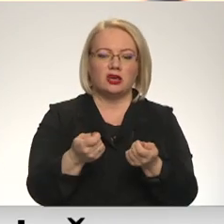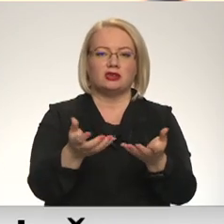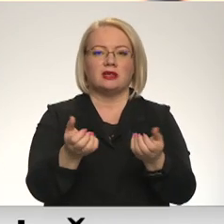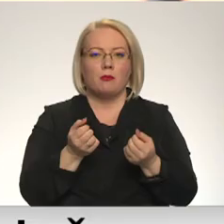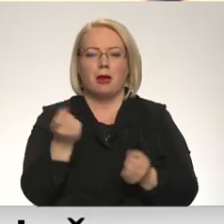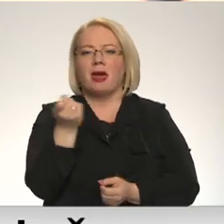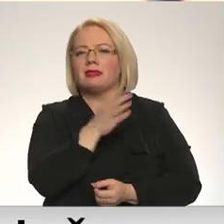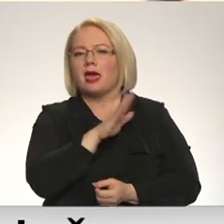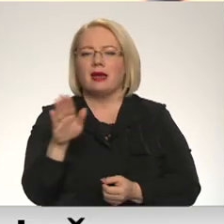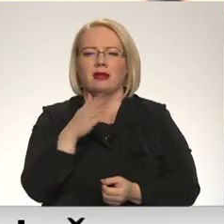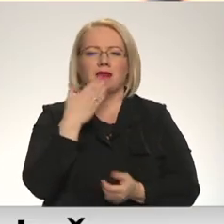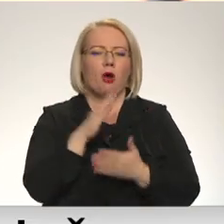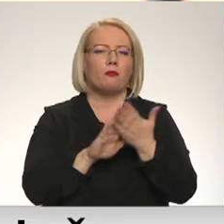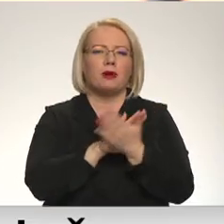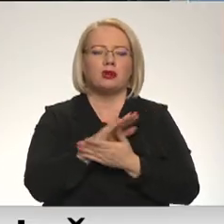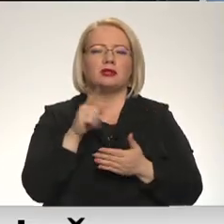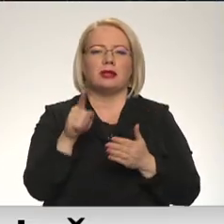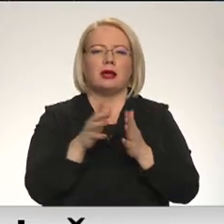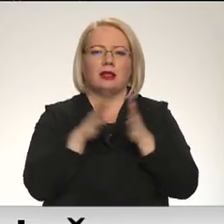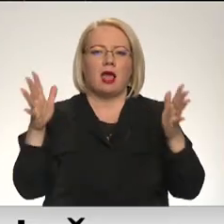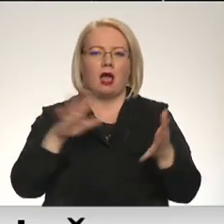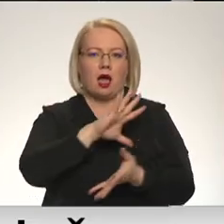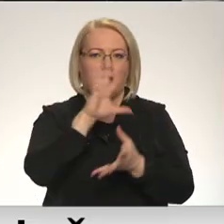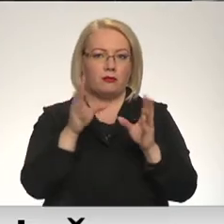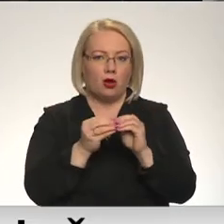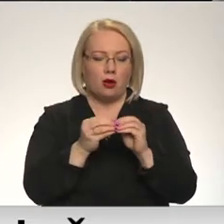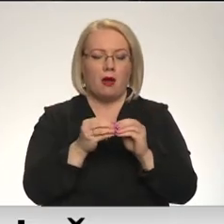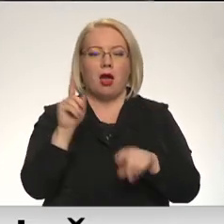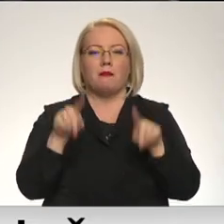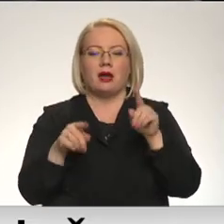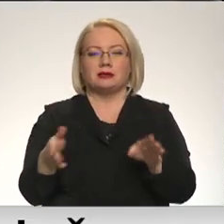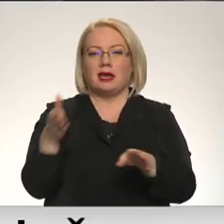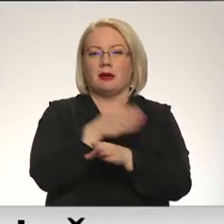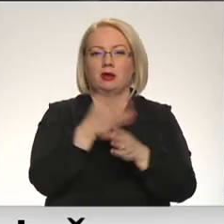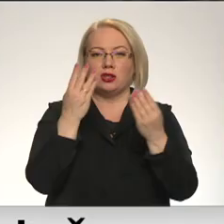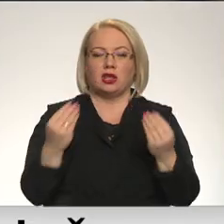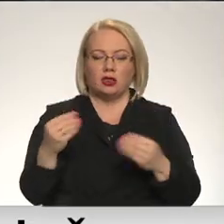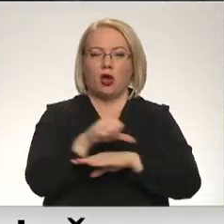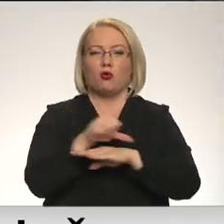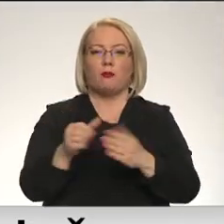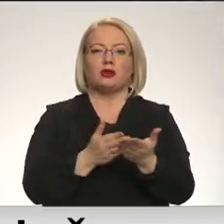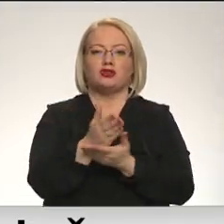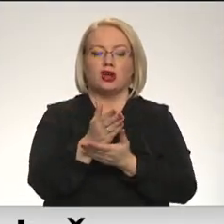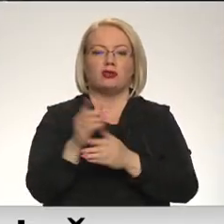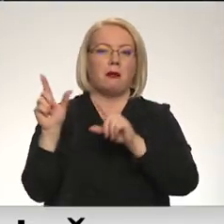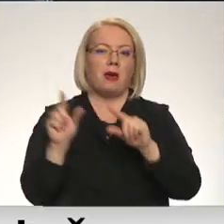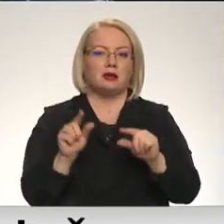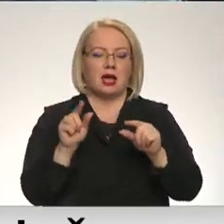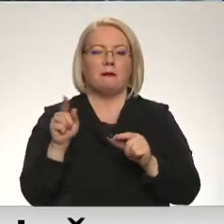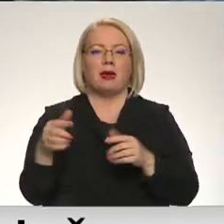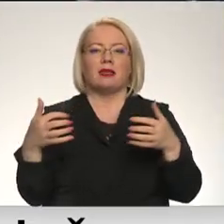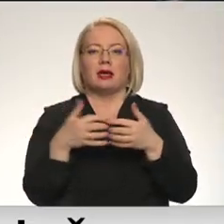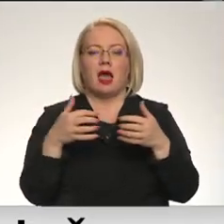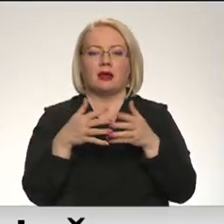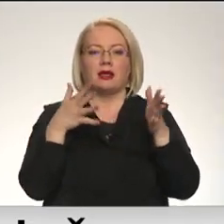nekad nebija tāda liela apjoma. Vienpāris iepirīgšējās dienas robežas čeršotāja kļuvis mazāk, bet kā arī ietekme arī